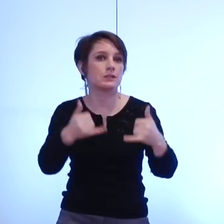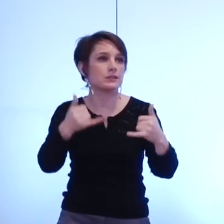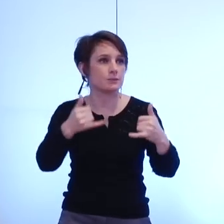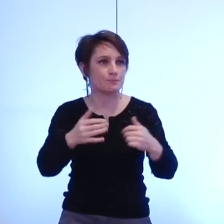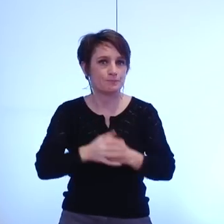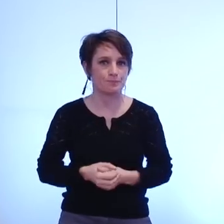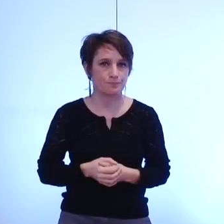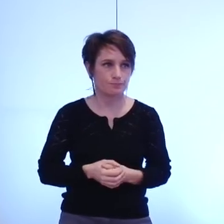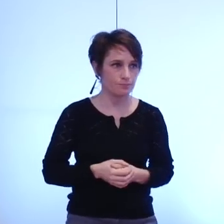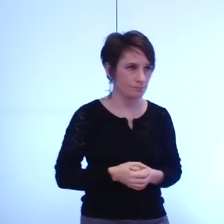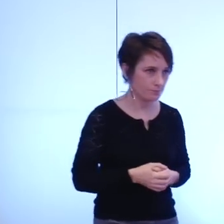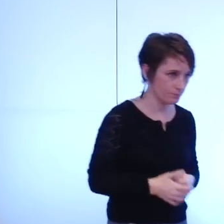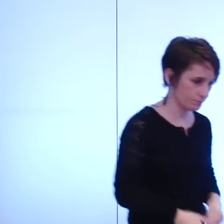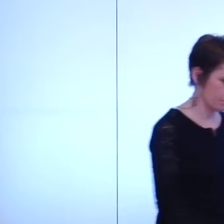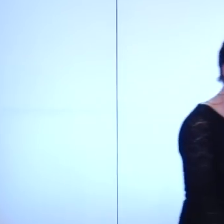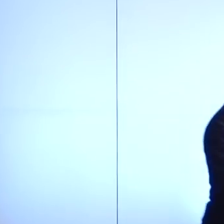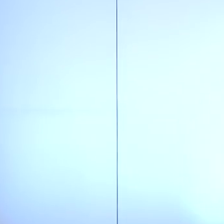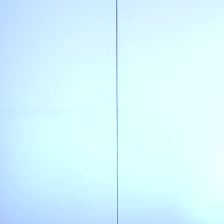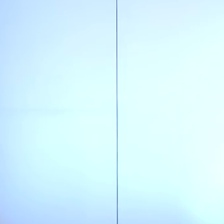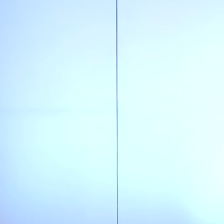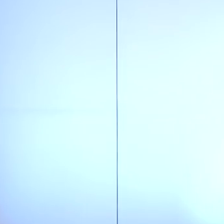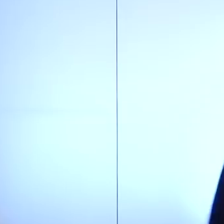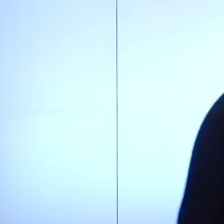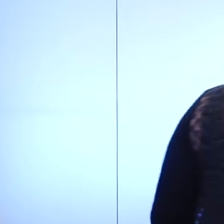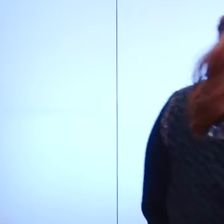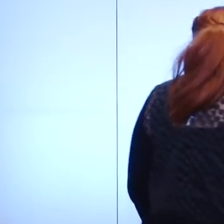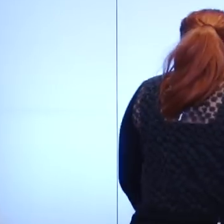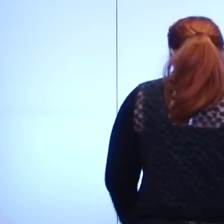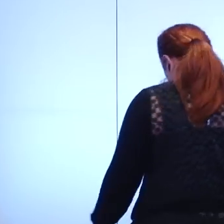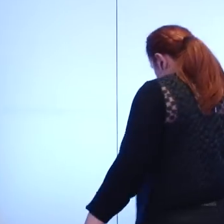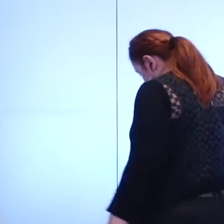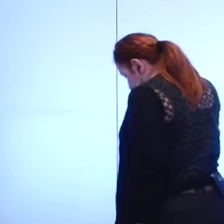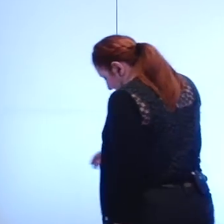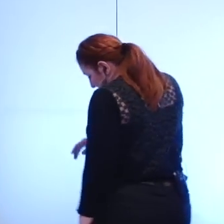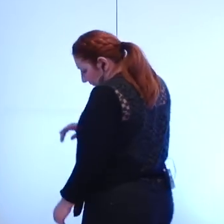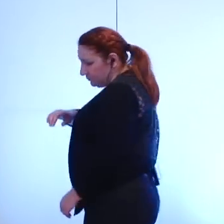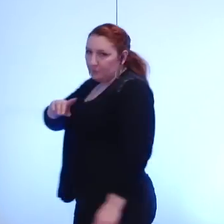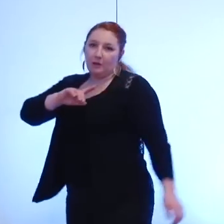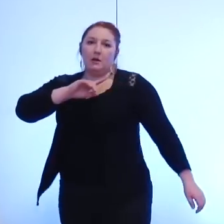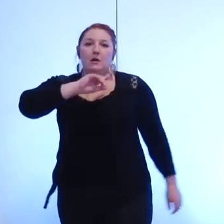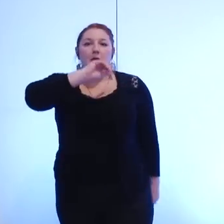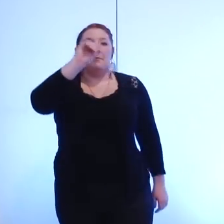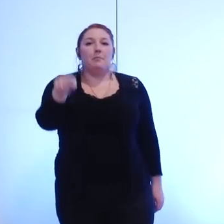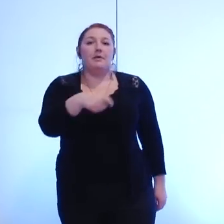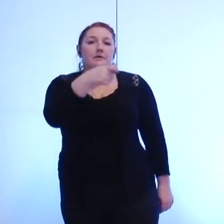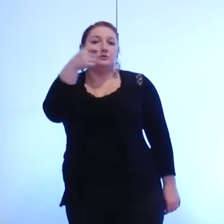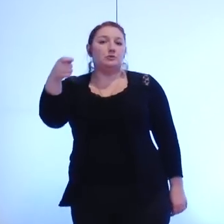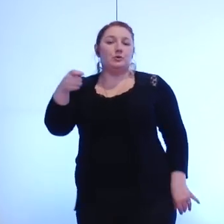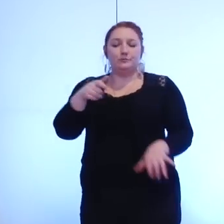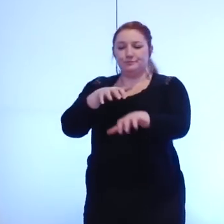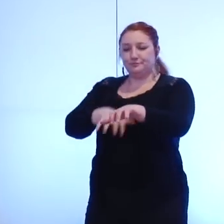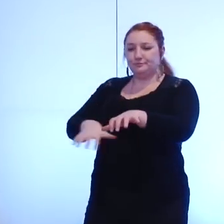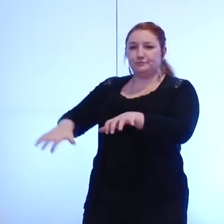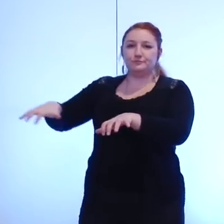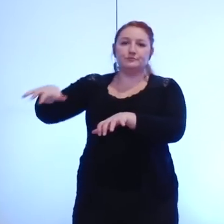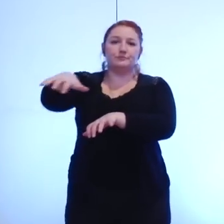bien sûr au travers de la résorption d'un certain nombre d'enjeu d'agglomération qui est le rondeau